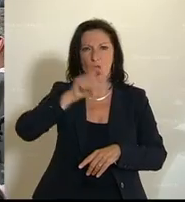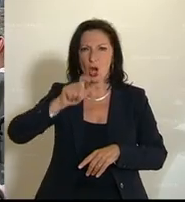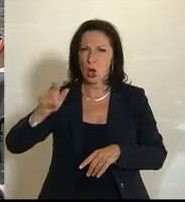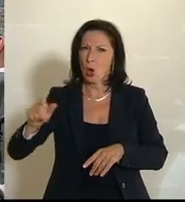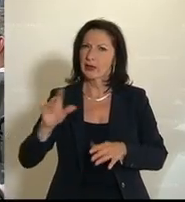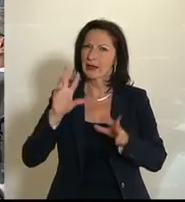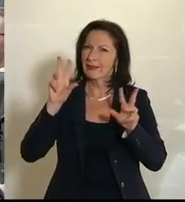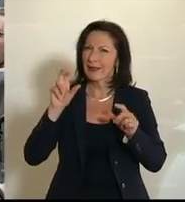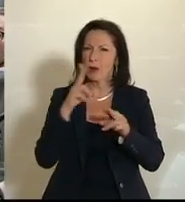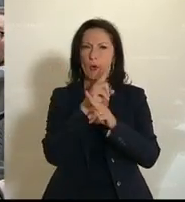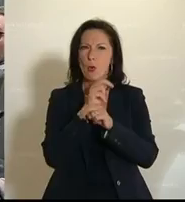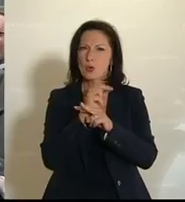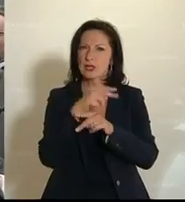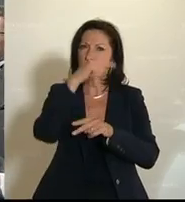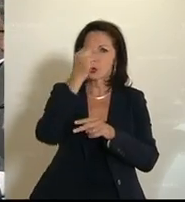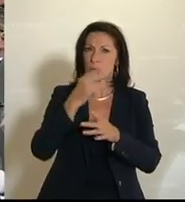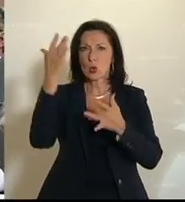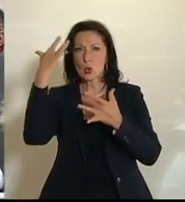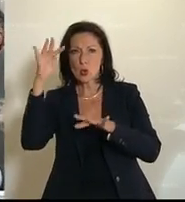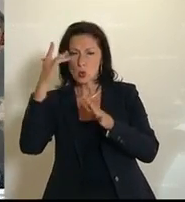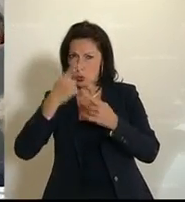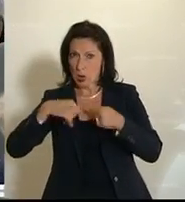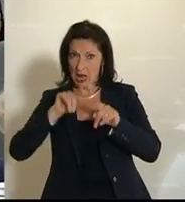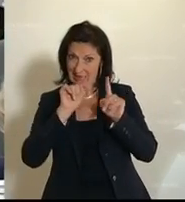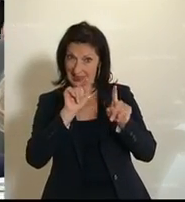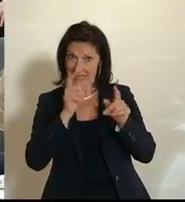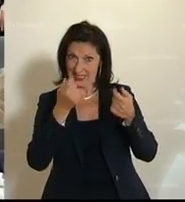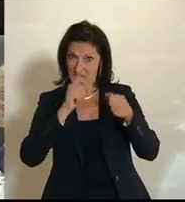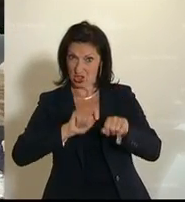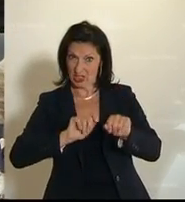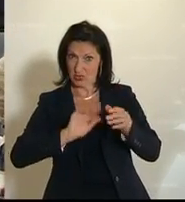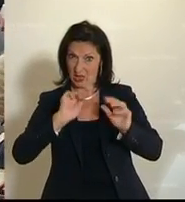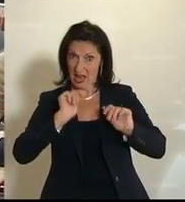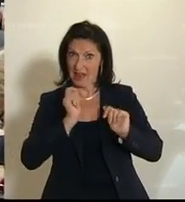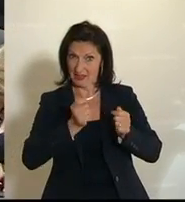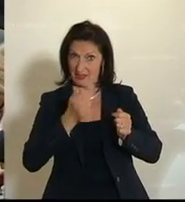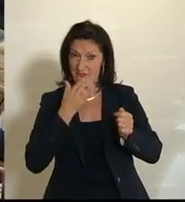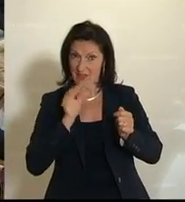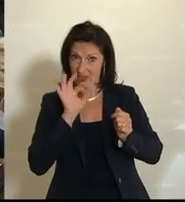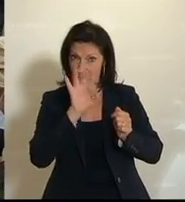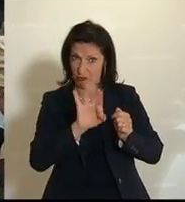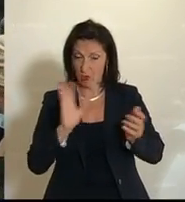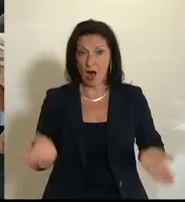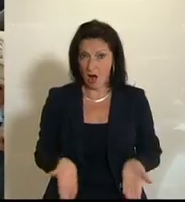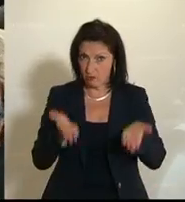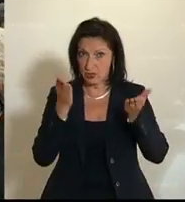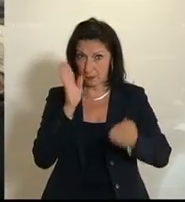Kulturland Österreich. Wer spricht sich für diesen Entschließungsantrag aus? Den bitte ich um ein Zeichen.